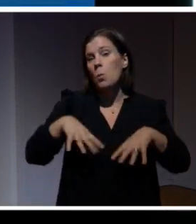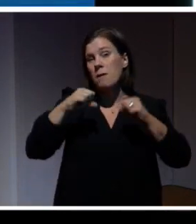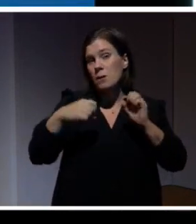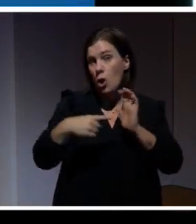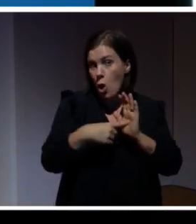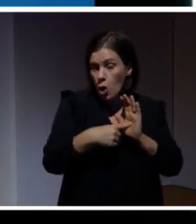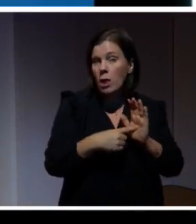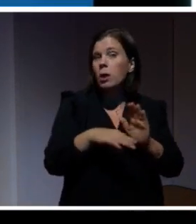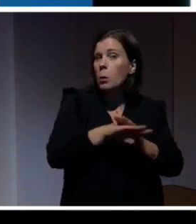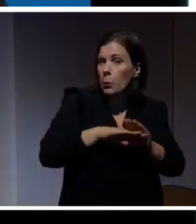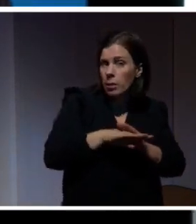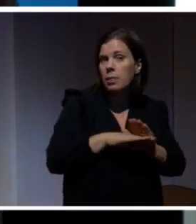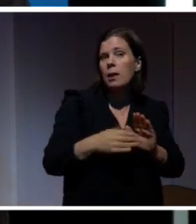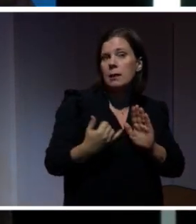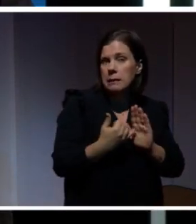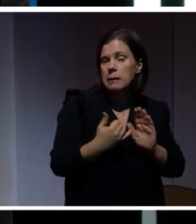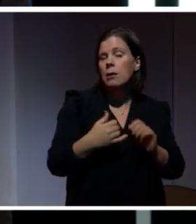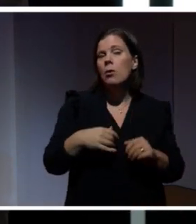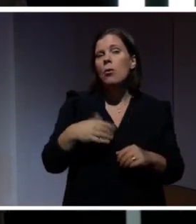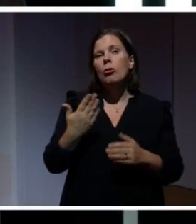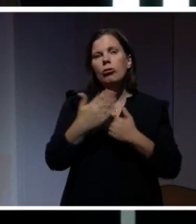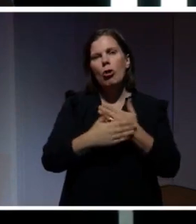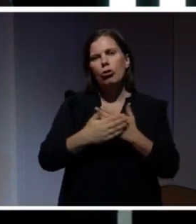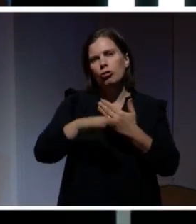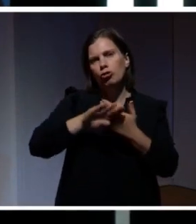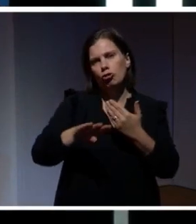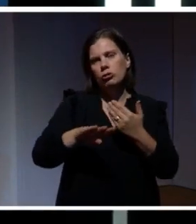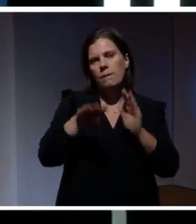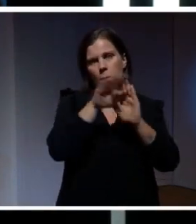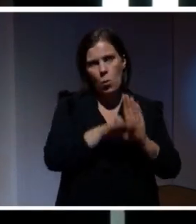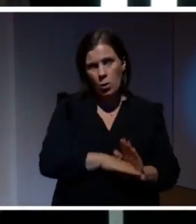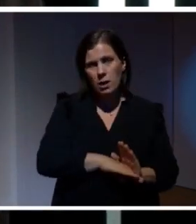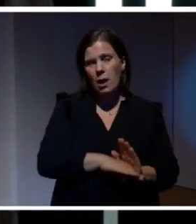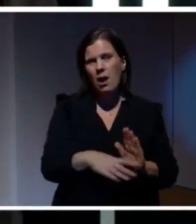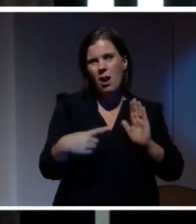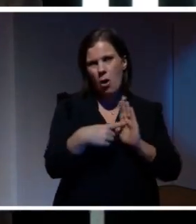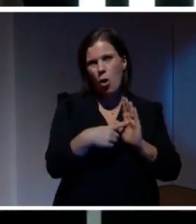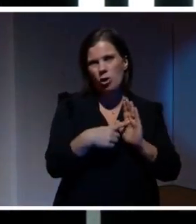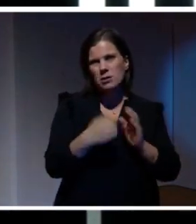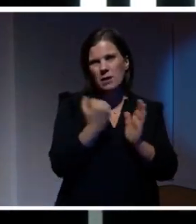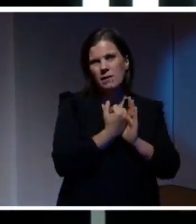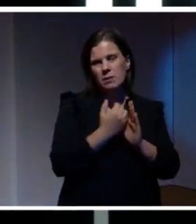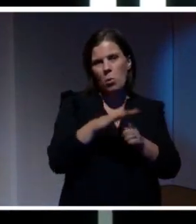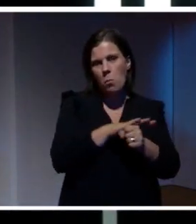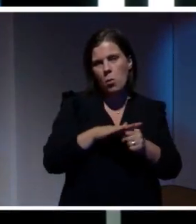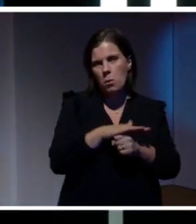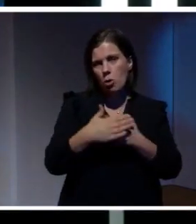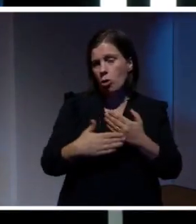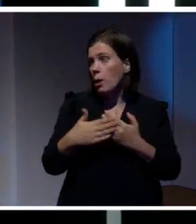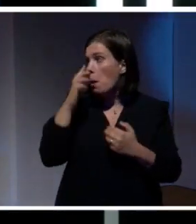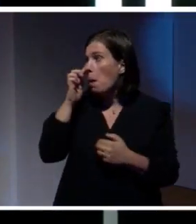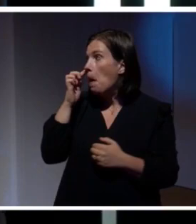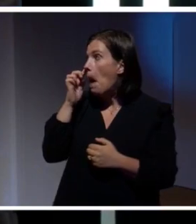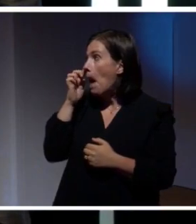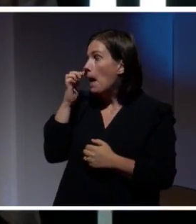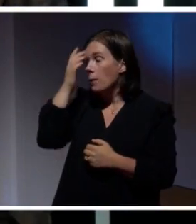när den fanns det. Det här är också grunden för dataskyddsförordningen, som är vår nu gällande lagstiftning på området. Och den här tanken